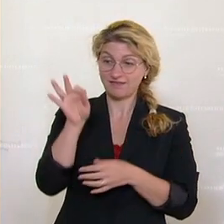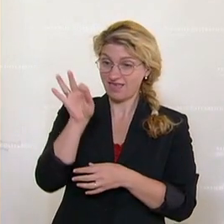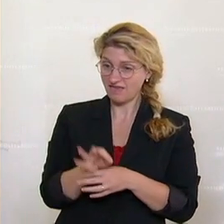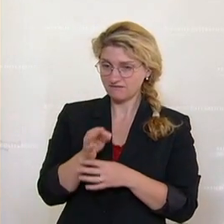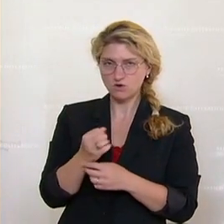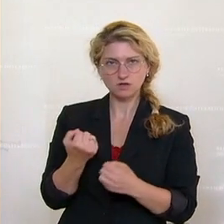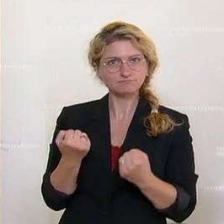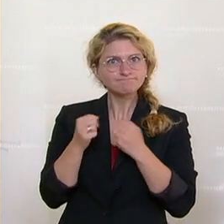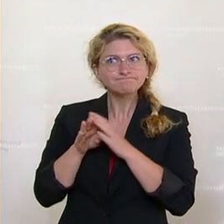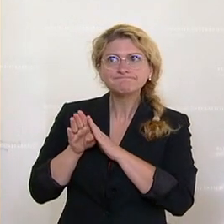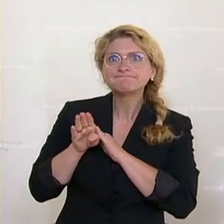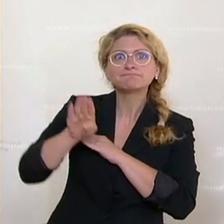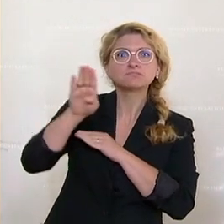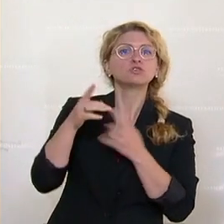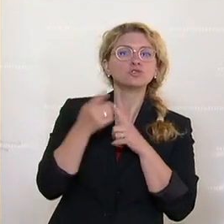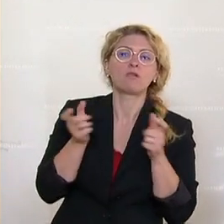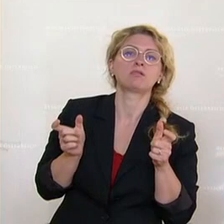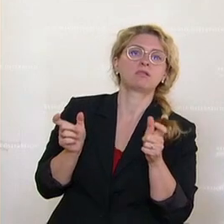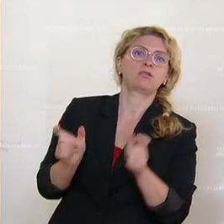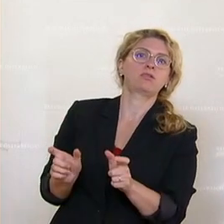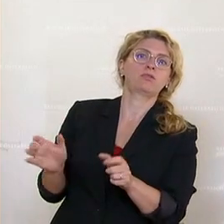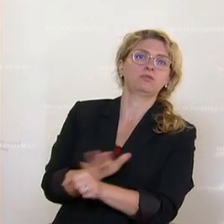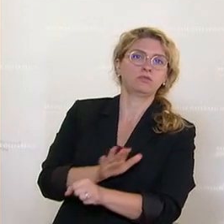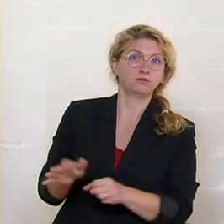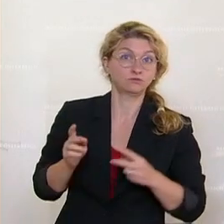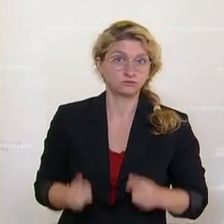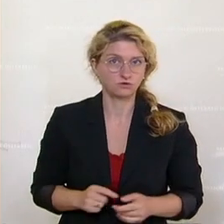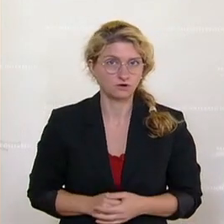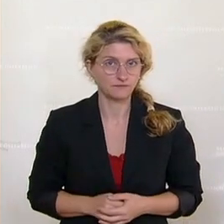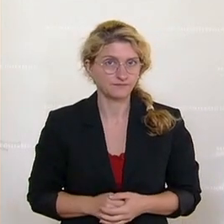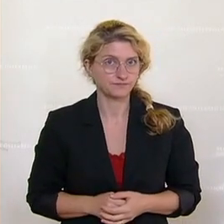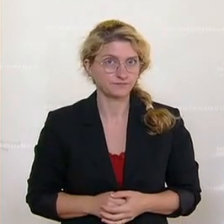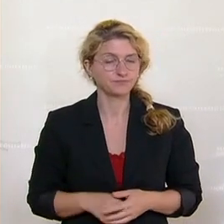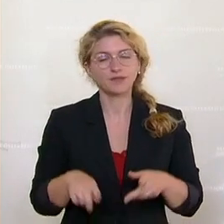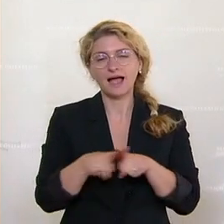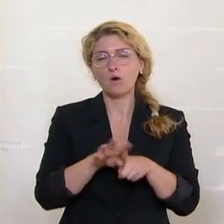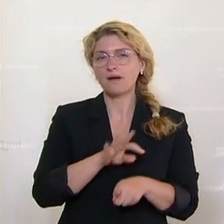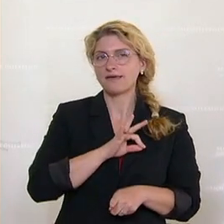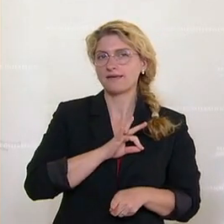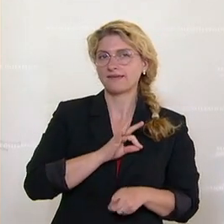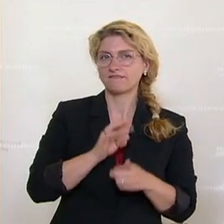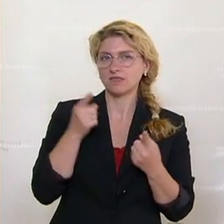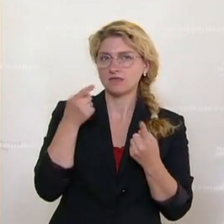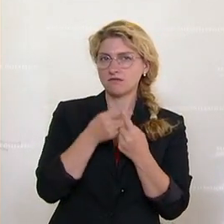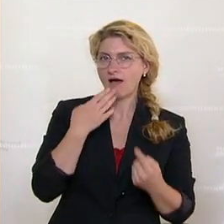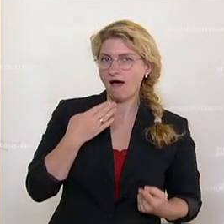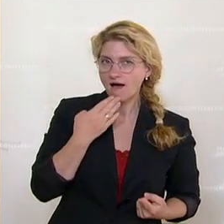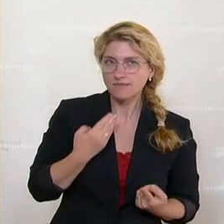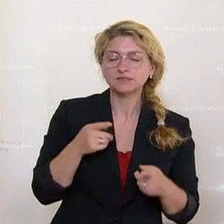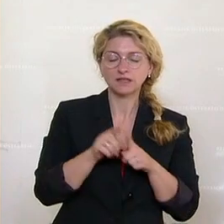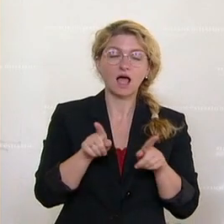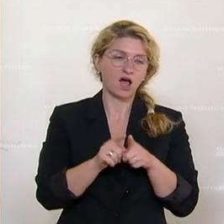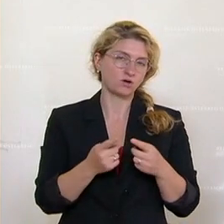unschädlich zu machen oder gar zu vernichten. Auch eine Gewinnerzielungsabsicht war ein wesentlicher